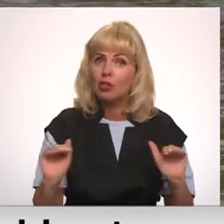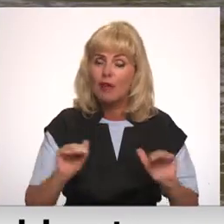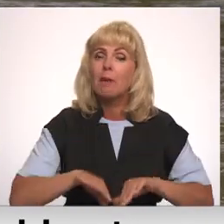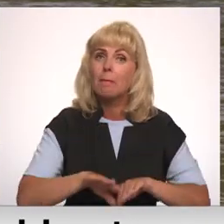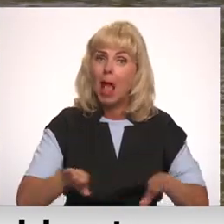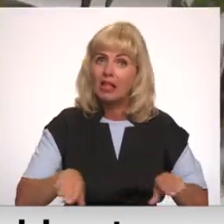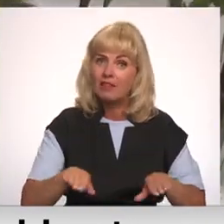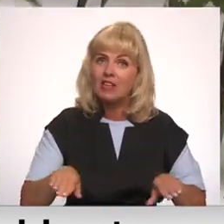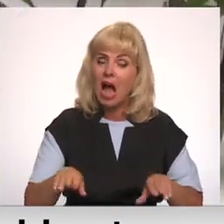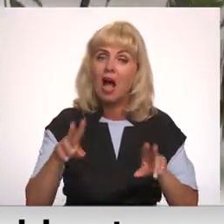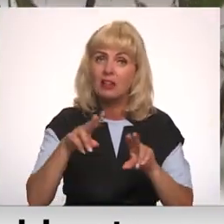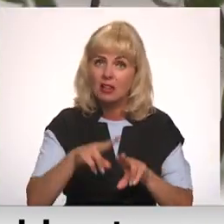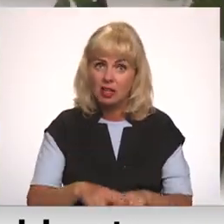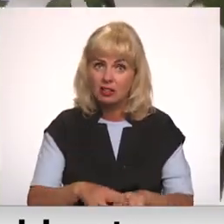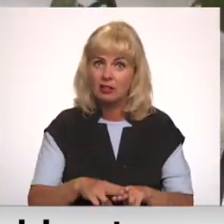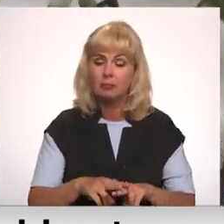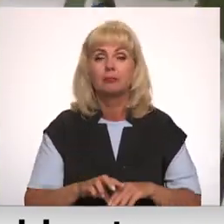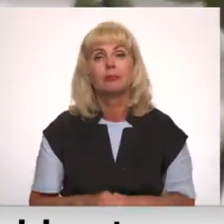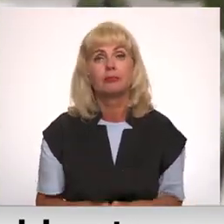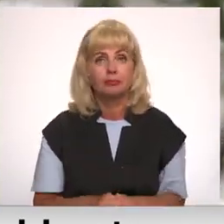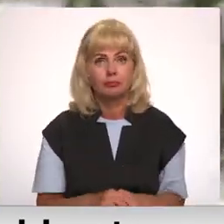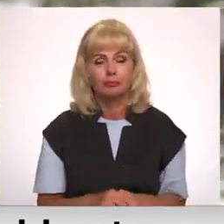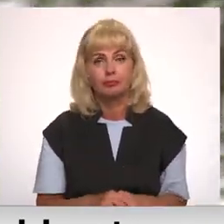speldvietas. Vita Unstretēns Kupčs, Latvijas televīzija